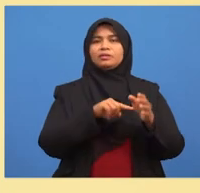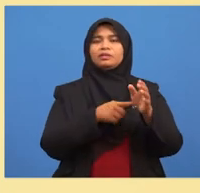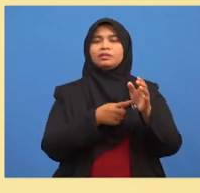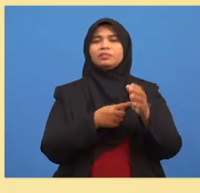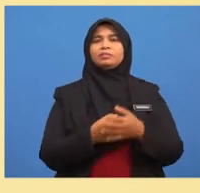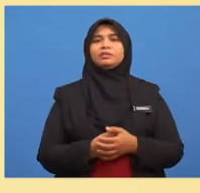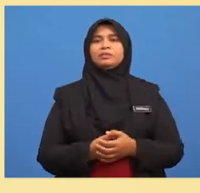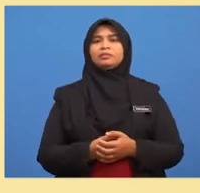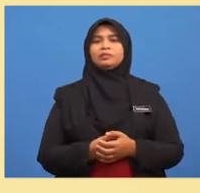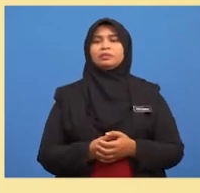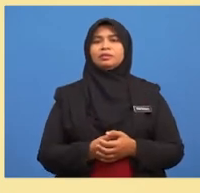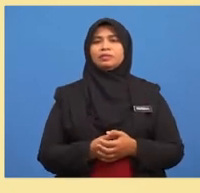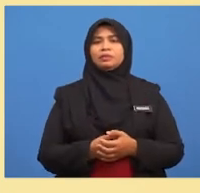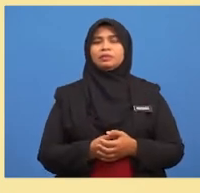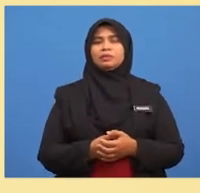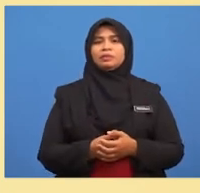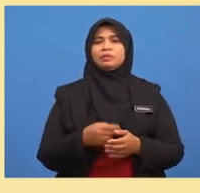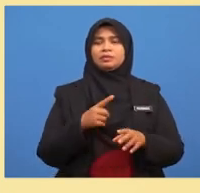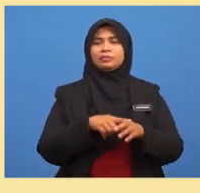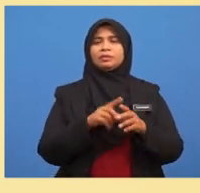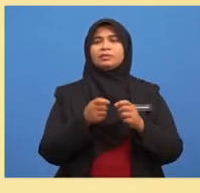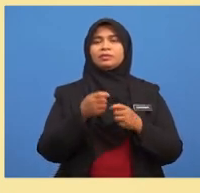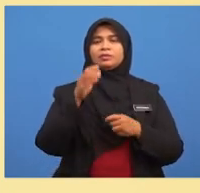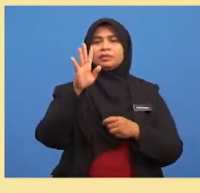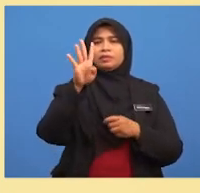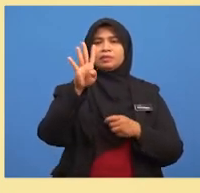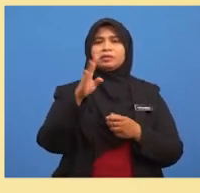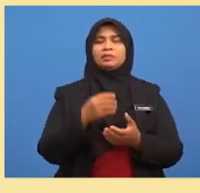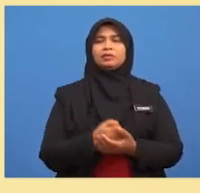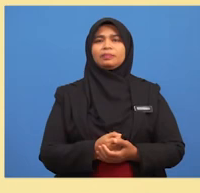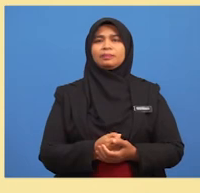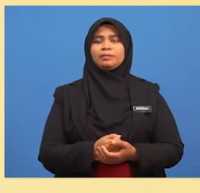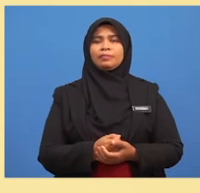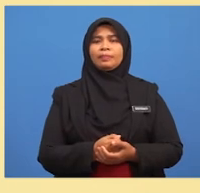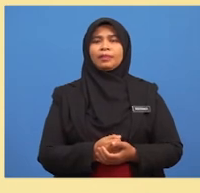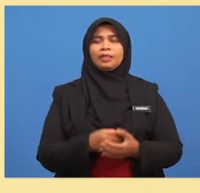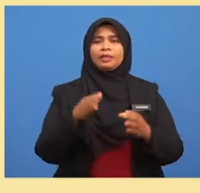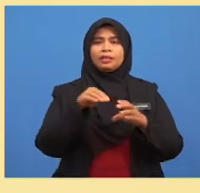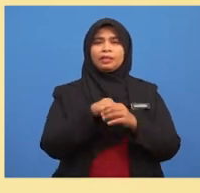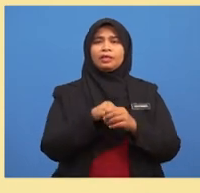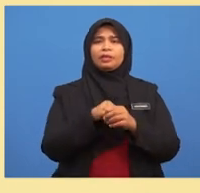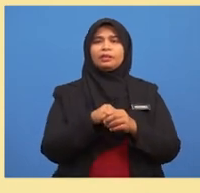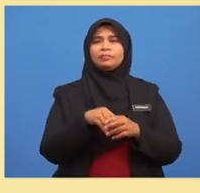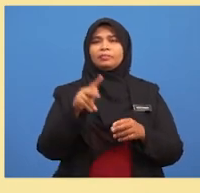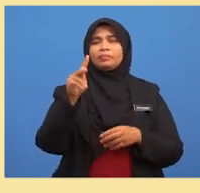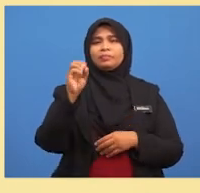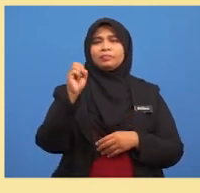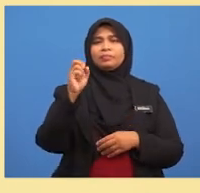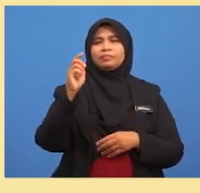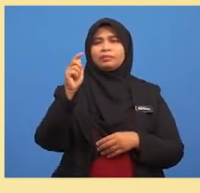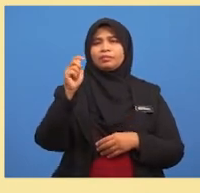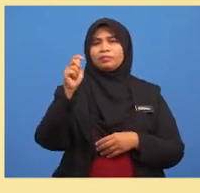suatu set yang telah dipelajari semasa di tingkatan 4 Dalam konteks set,